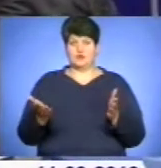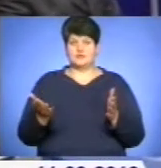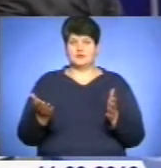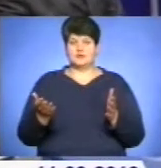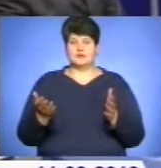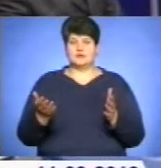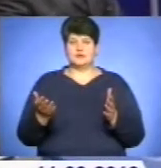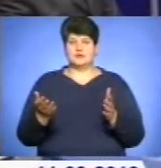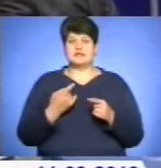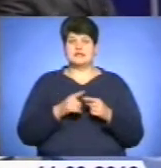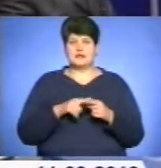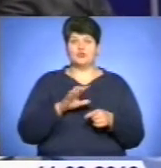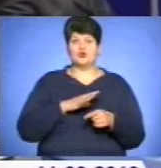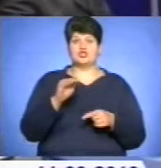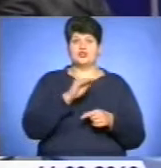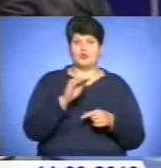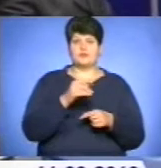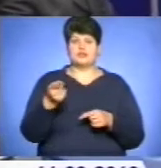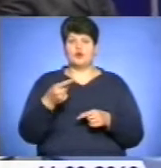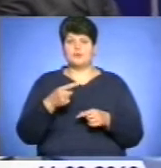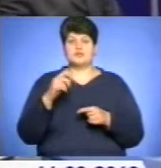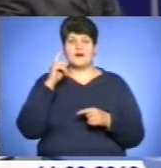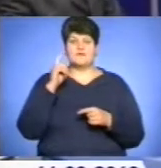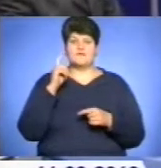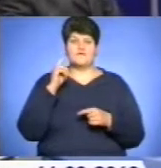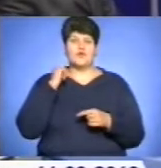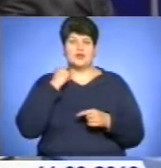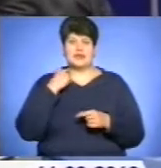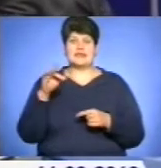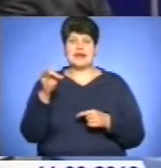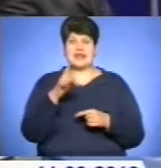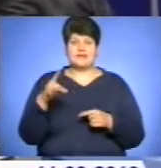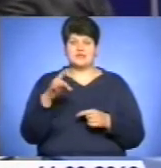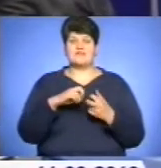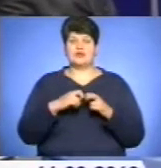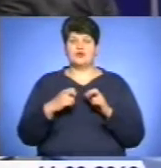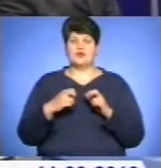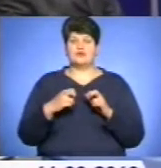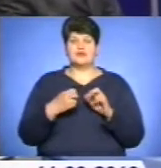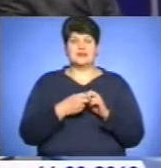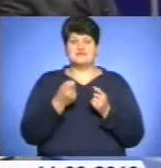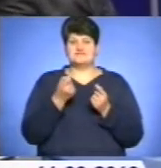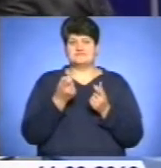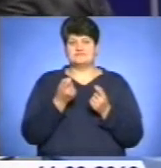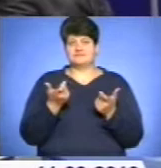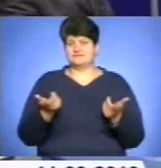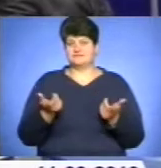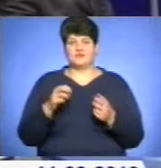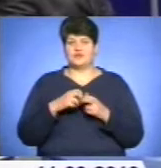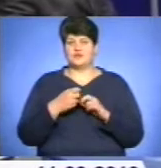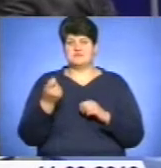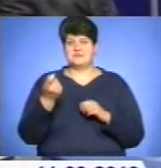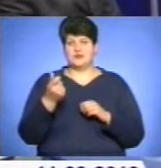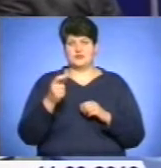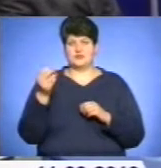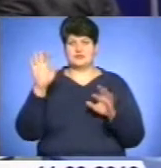Житомирщина, Тернопільщина, Волинь, Рівеньщина, Івано-Франківський сніговий запас невеликий. Тобто, якщо передбачати цю